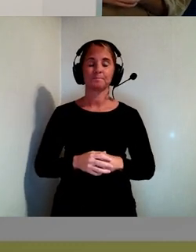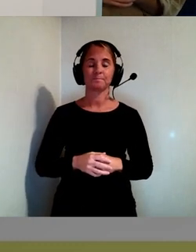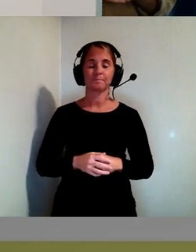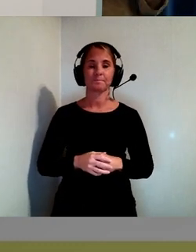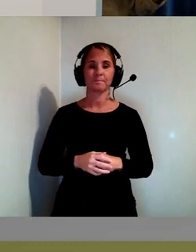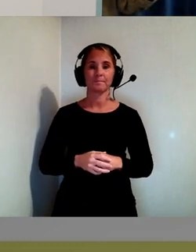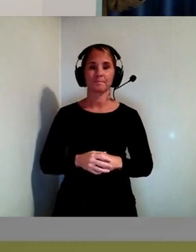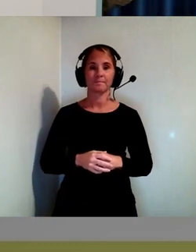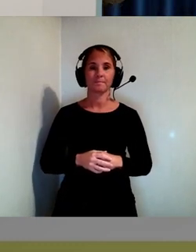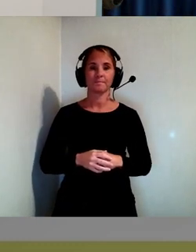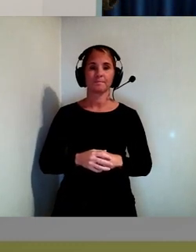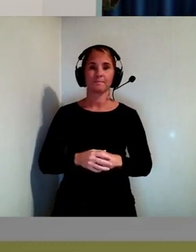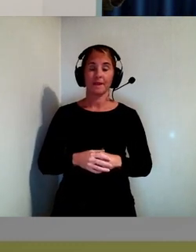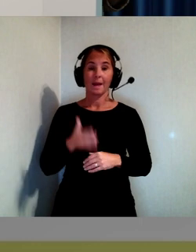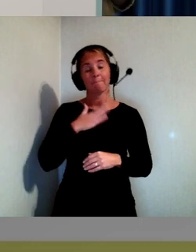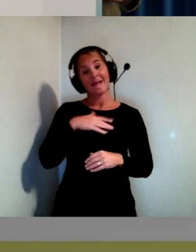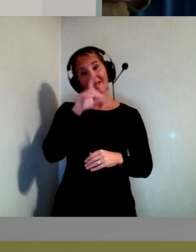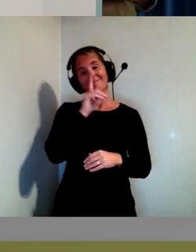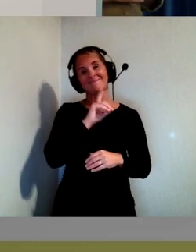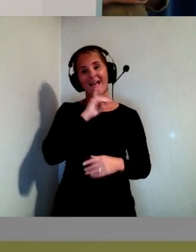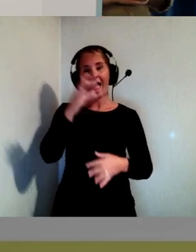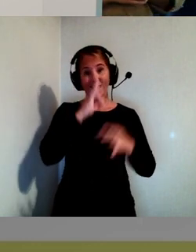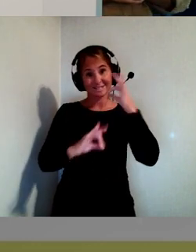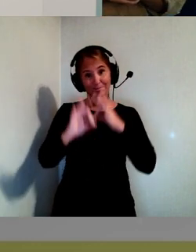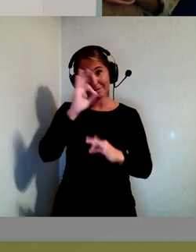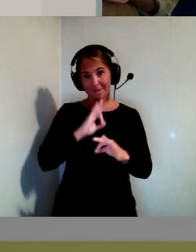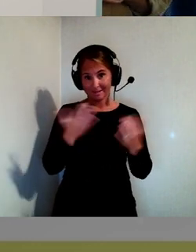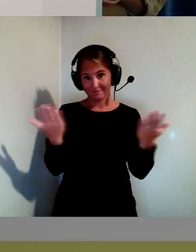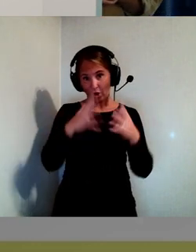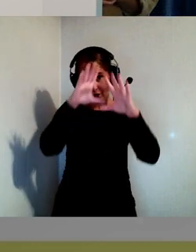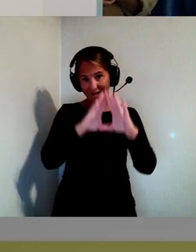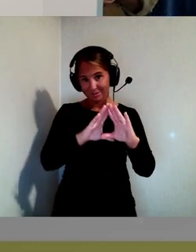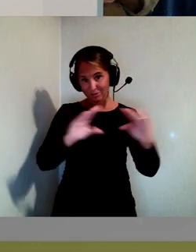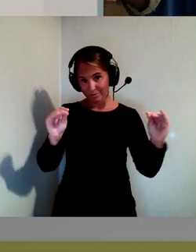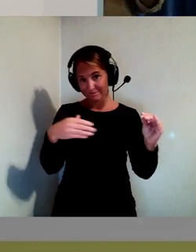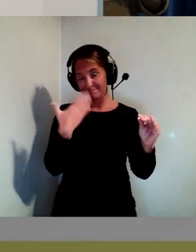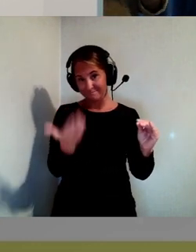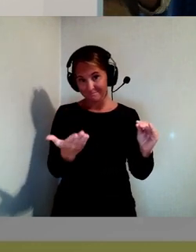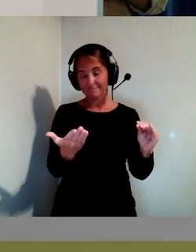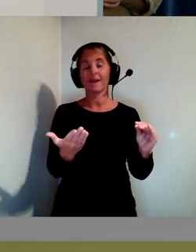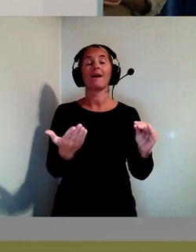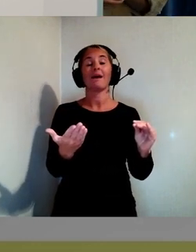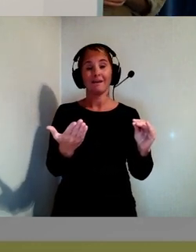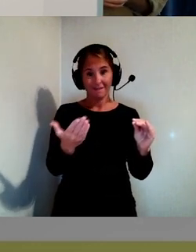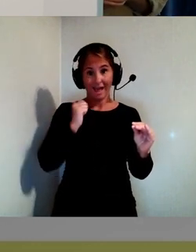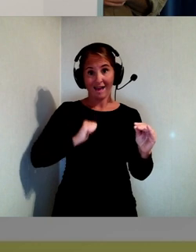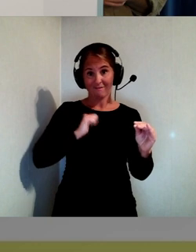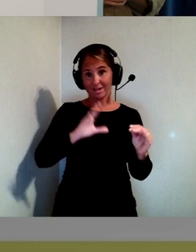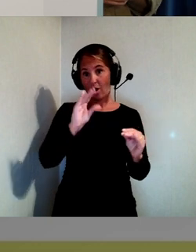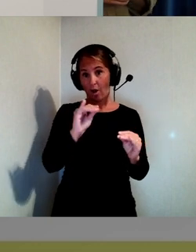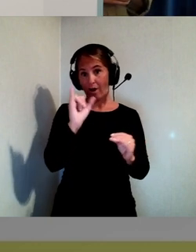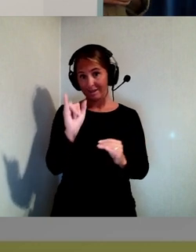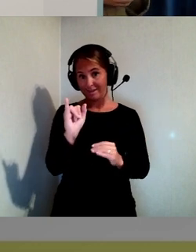Men så mitt lilla experiment mynnar egentligen ut i att med hjälp av AI så kan man